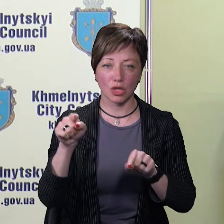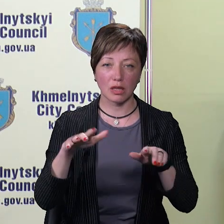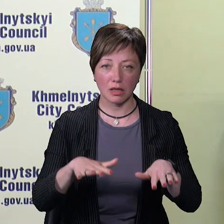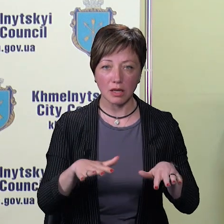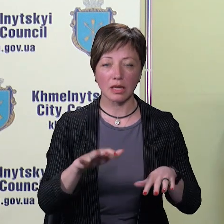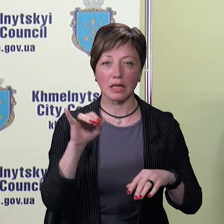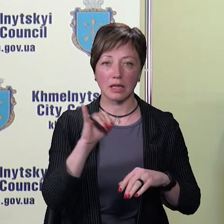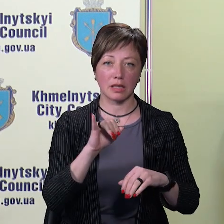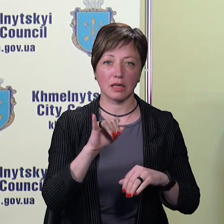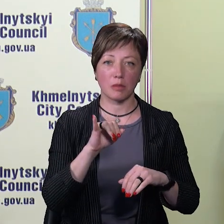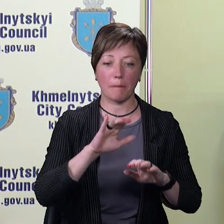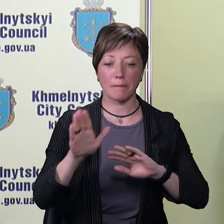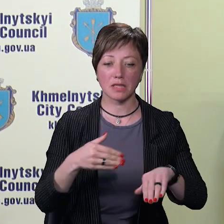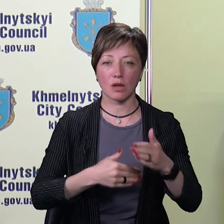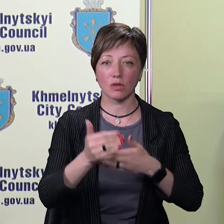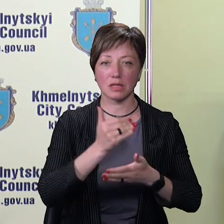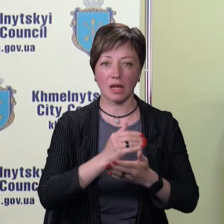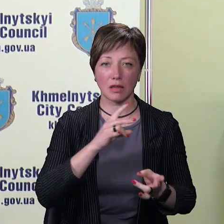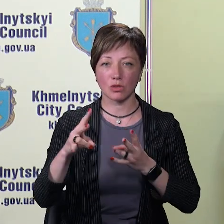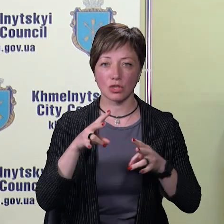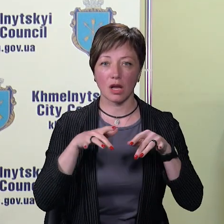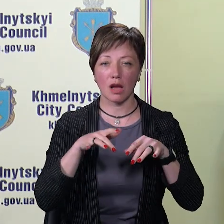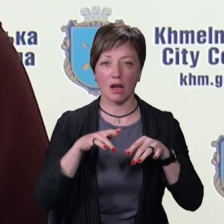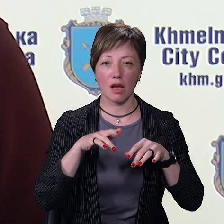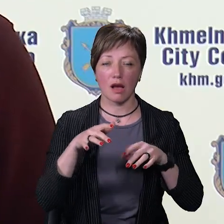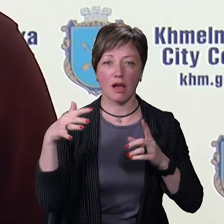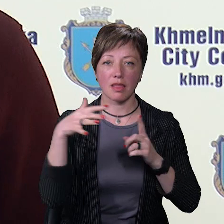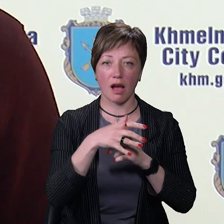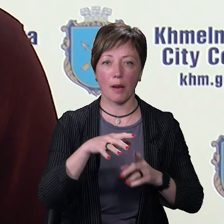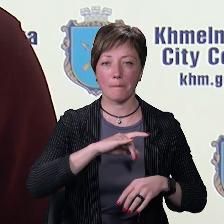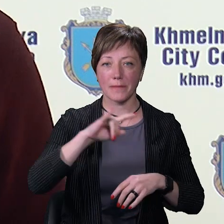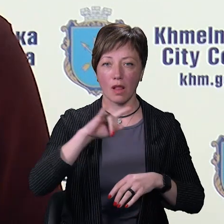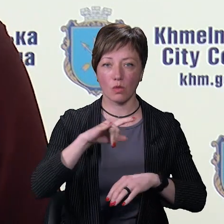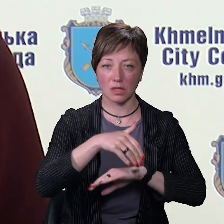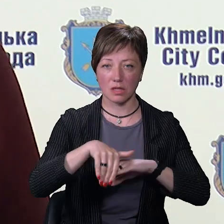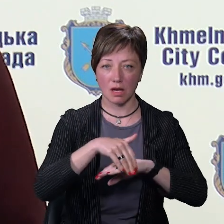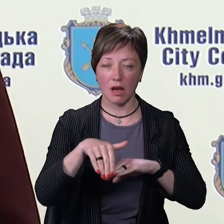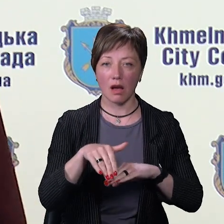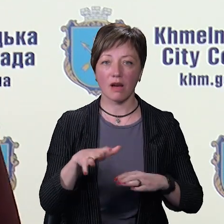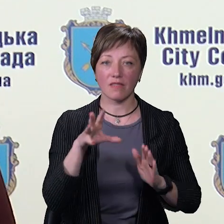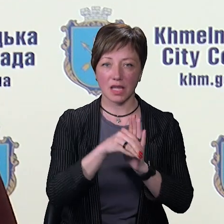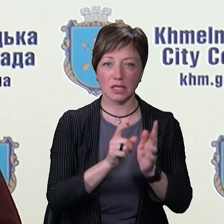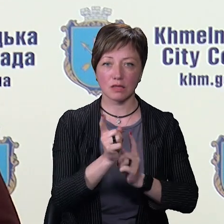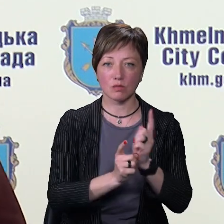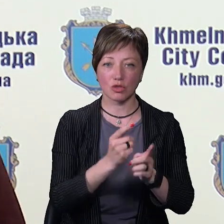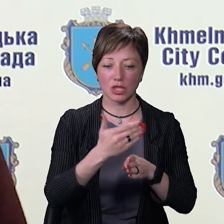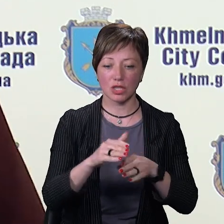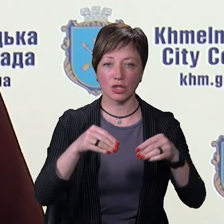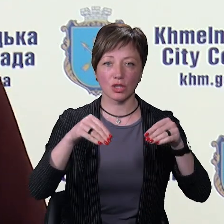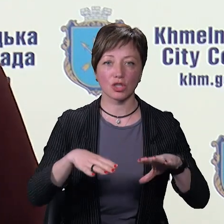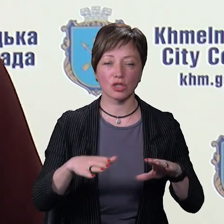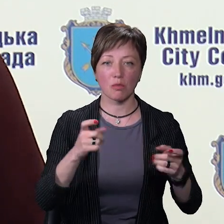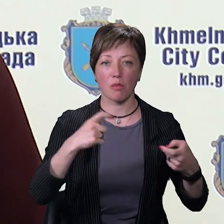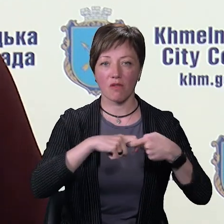ну і ті, які після останньої туристичні атаки, Пілотська, Повстанська, внесли зміни в частину вже раніше ухвалених рішень,